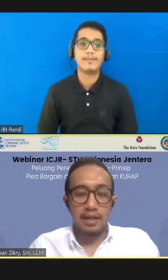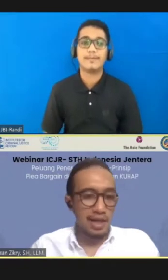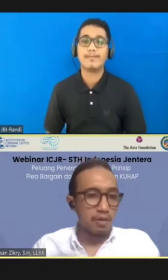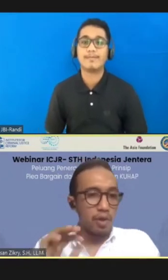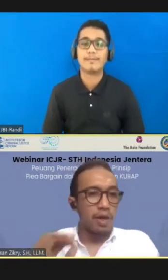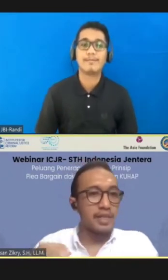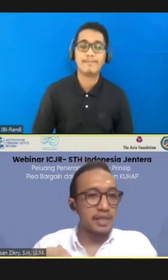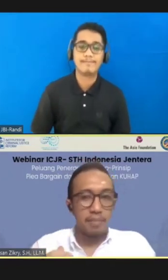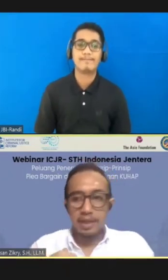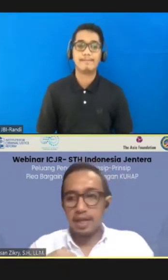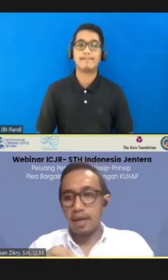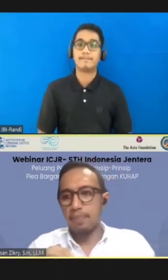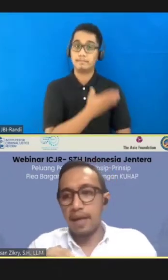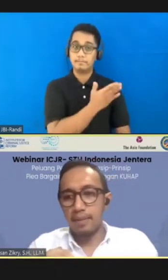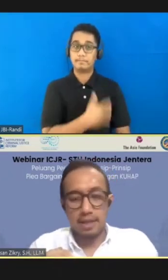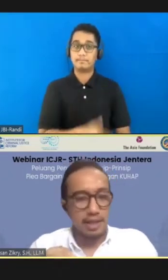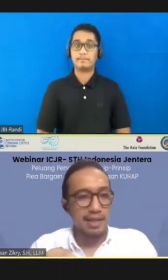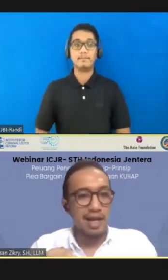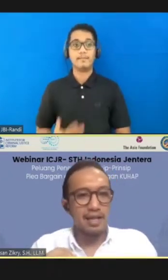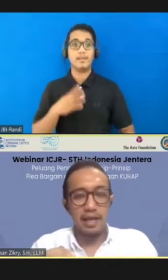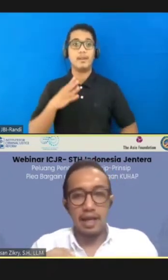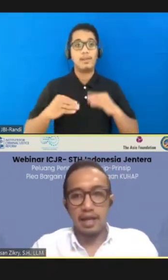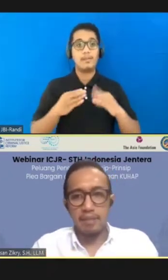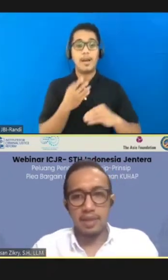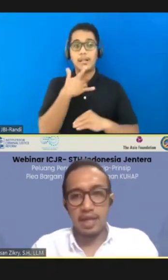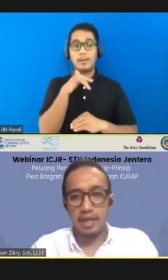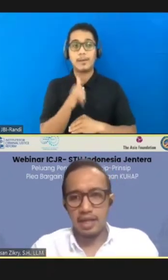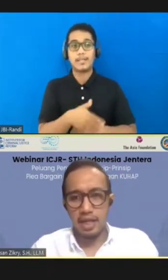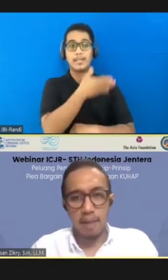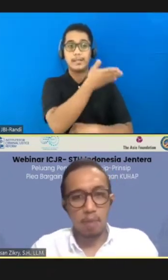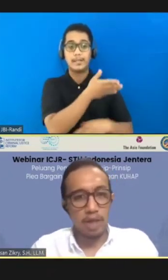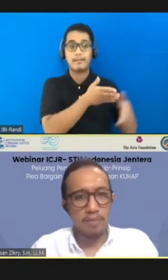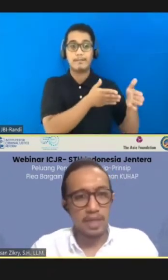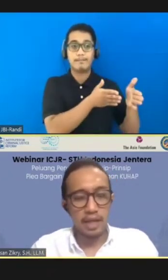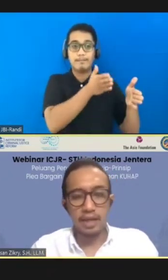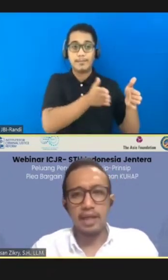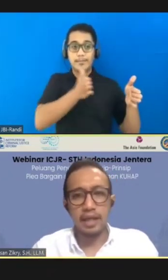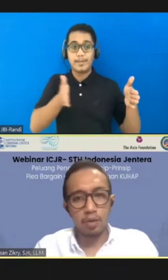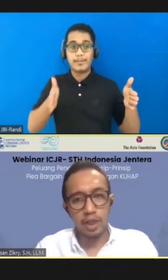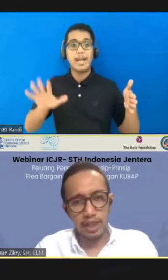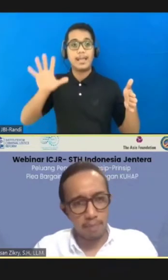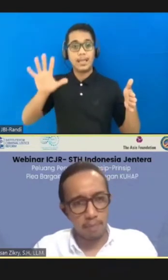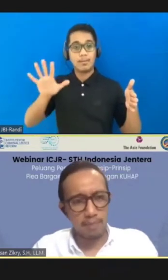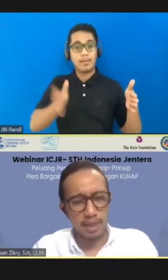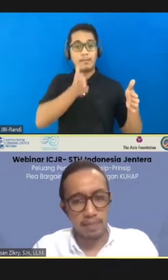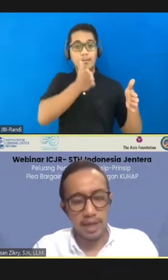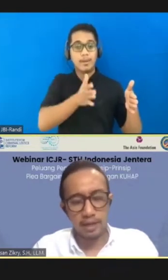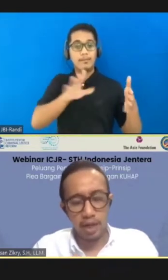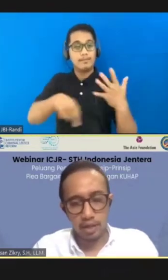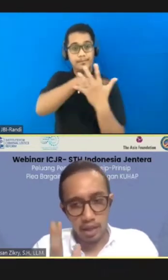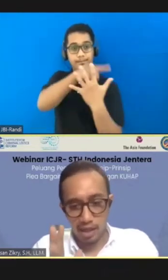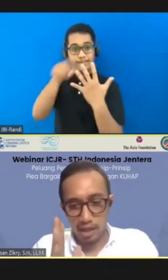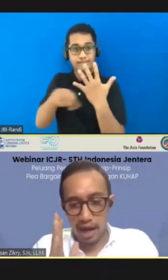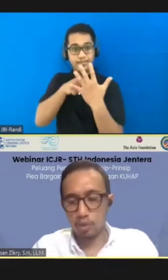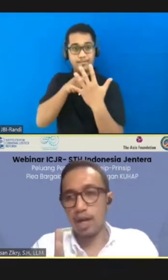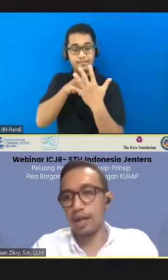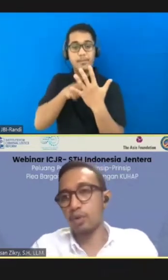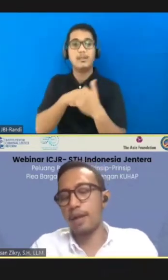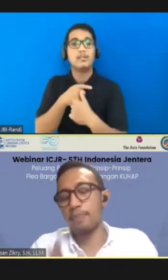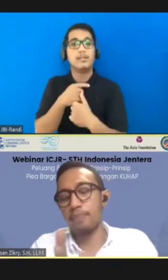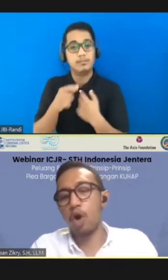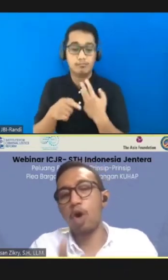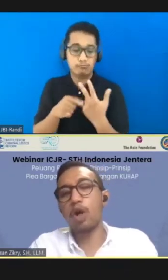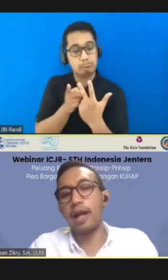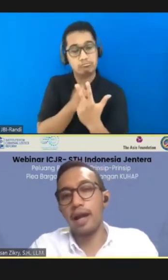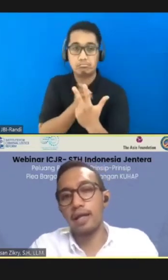Ini kurang lebih sistematika pembahasannya akan saya limit jadi 5 poin besar ini, yaitu di 3 poin pertama, itu yang aturan